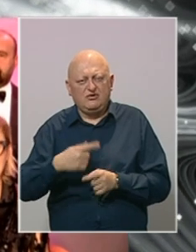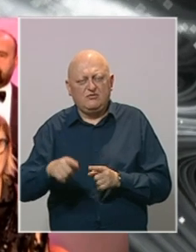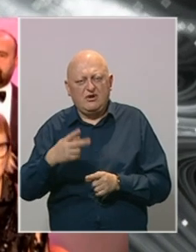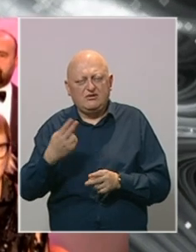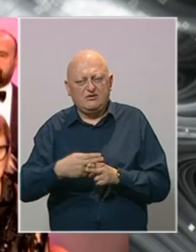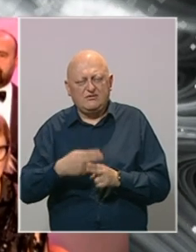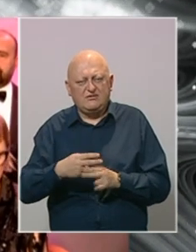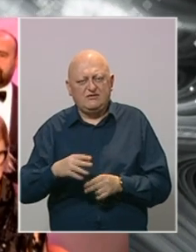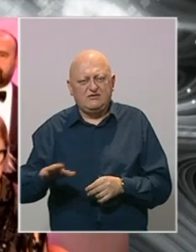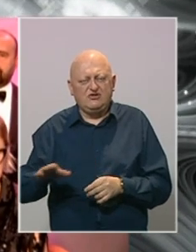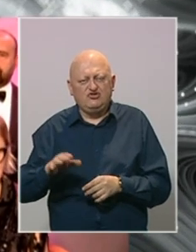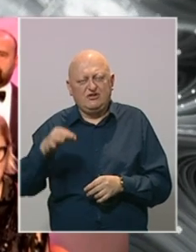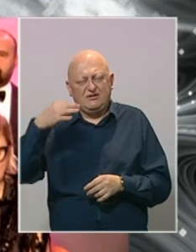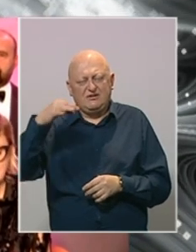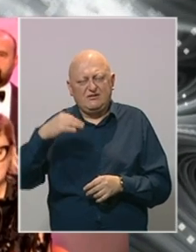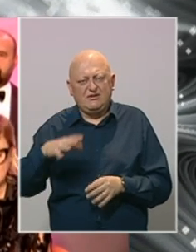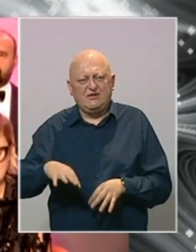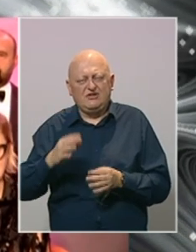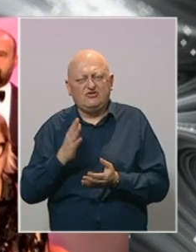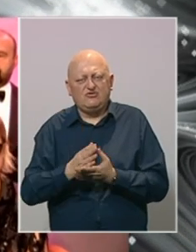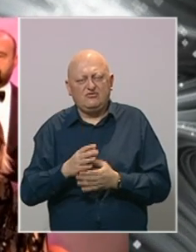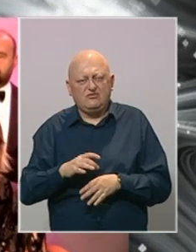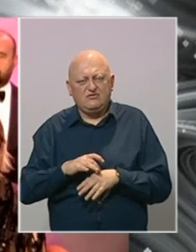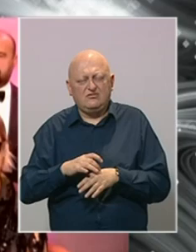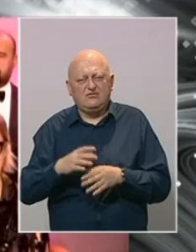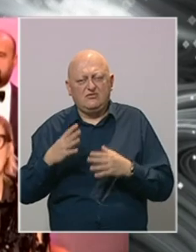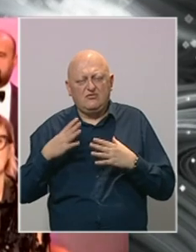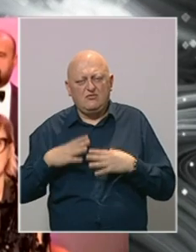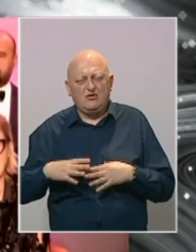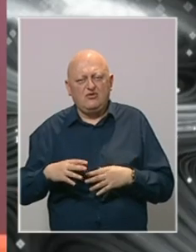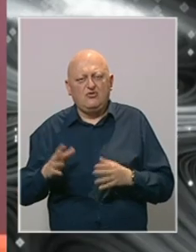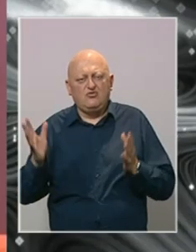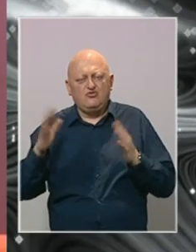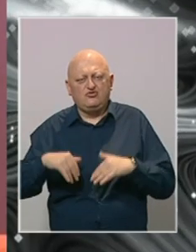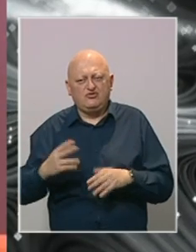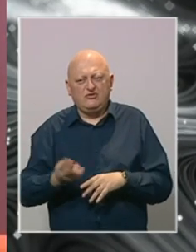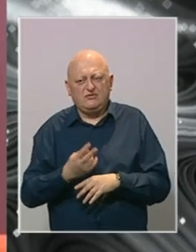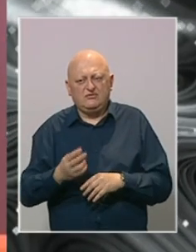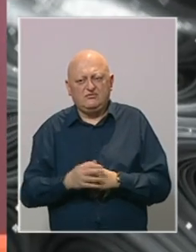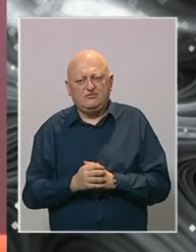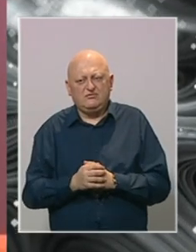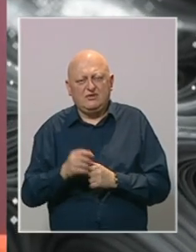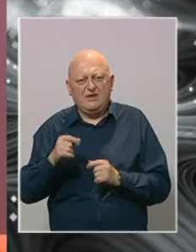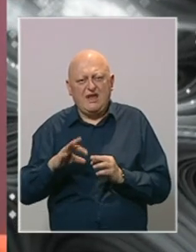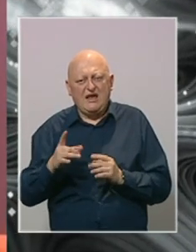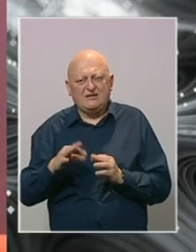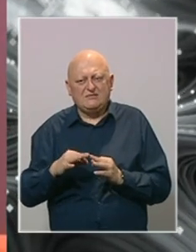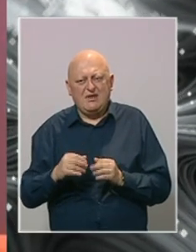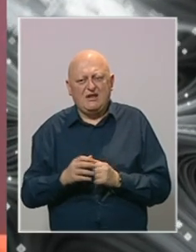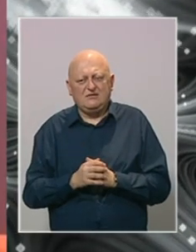zvali. Žene Srebrenice našli su načina da izgrade mir u razorenoj zemlji. A Jasmila,